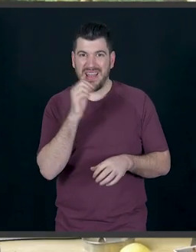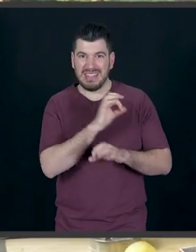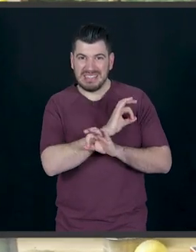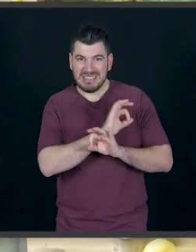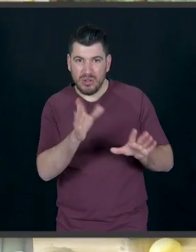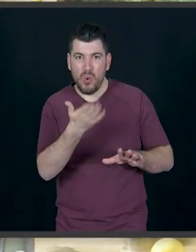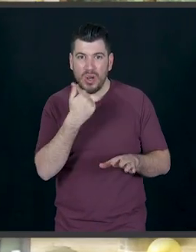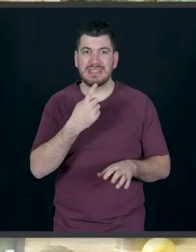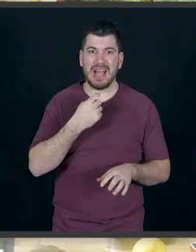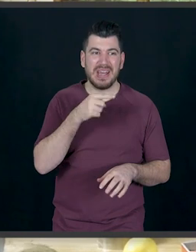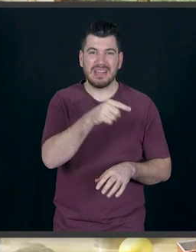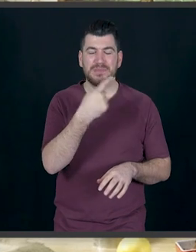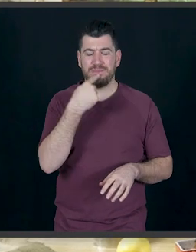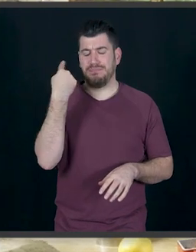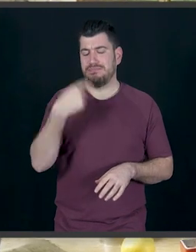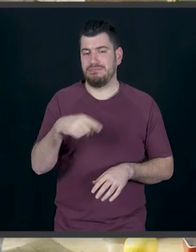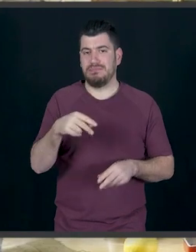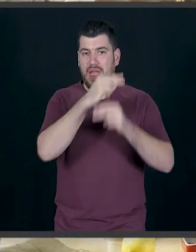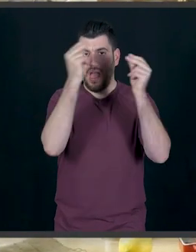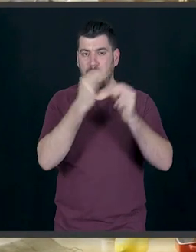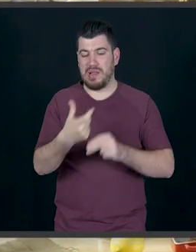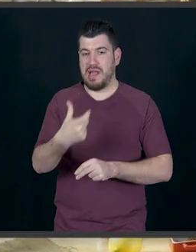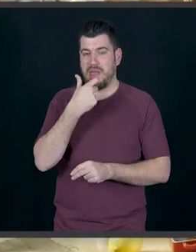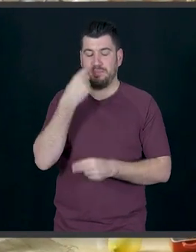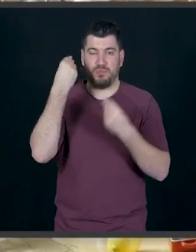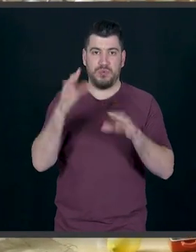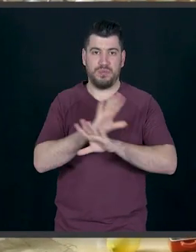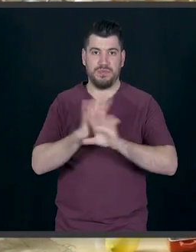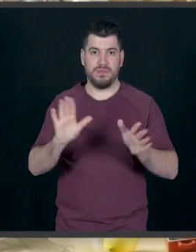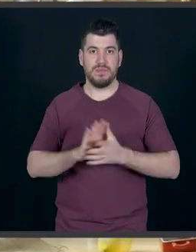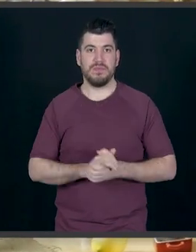θα γίνει πάρα πολύ πικρό και θα χαλάσει η γεύση μας. Να δοκιμάσω.